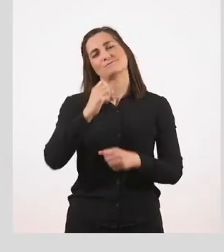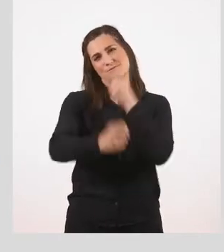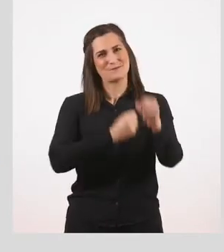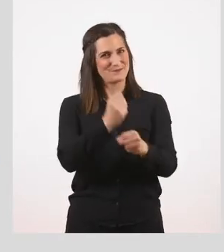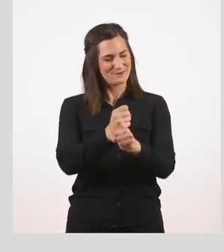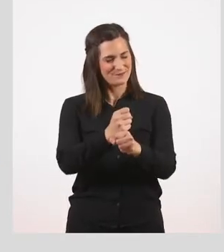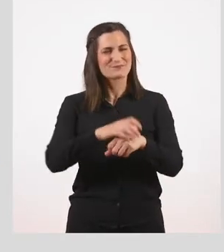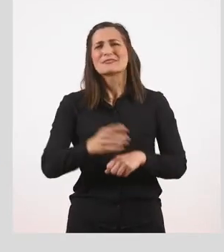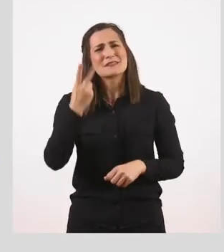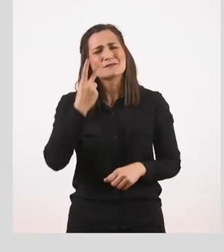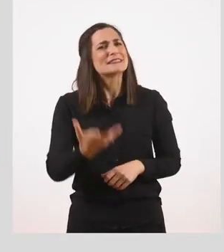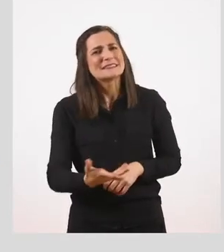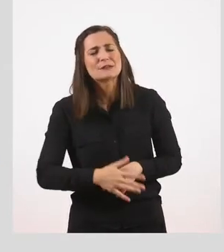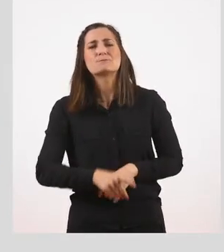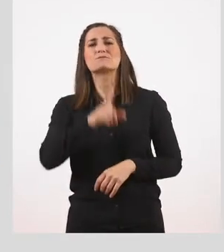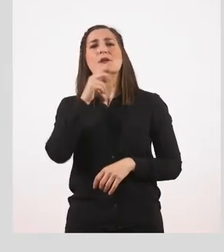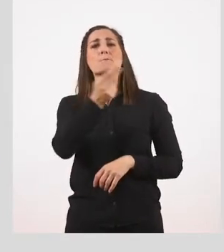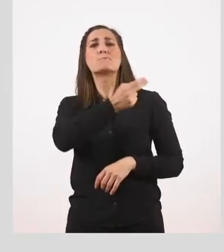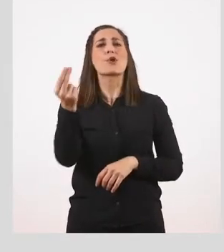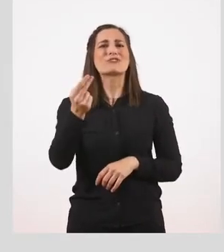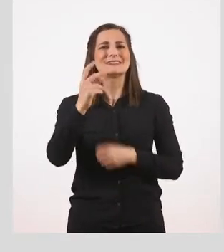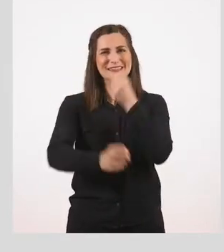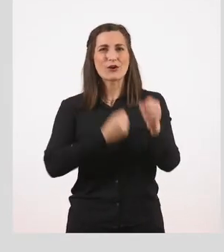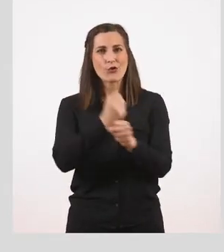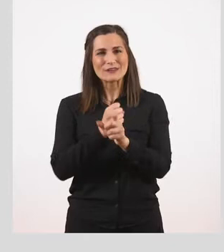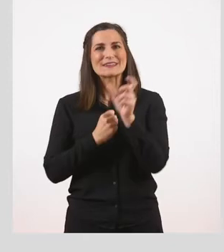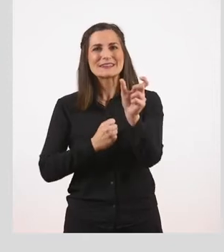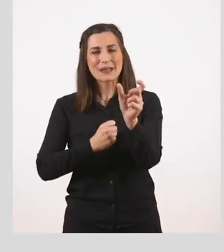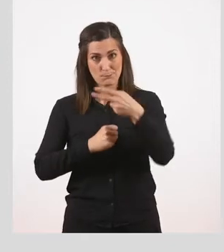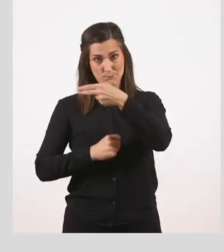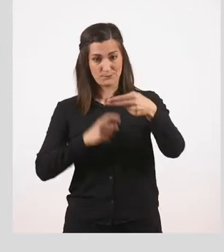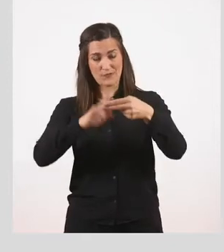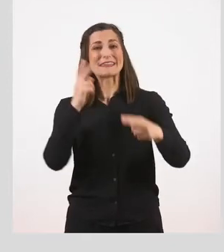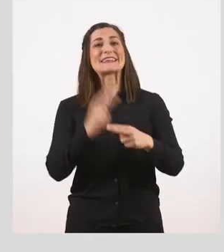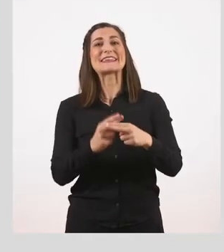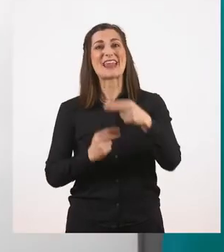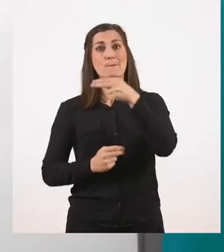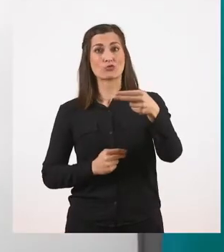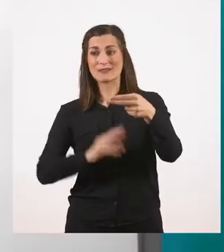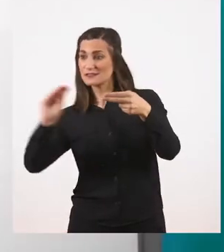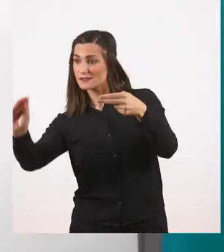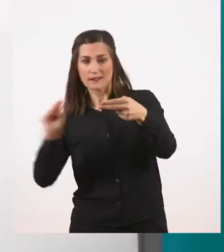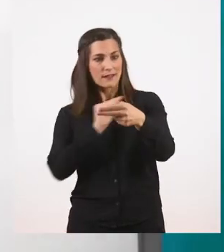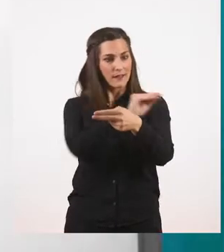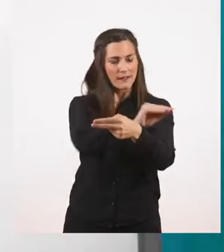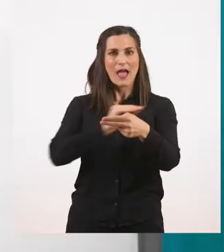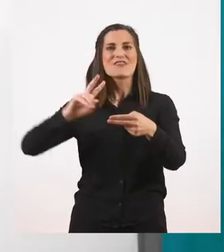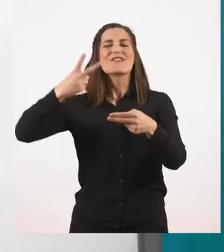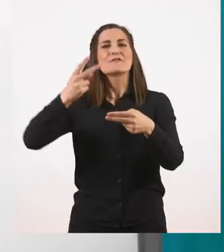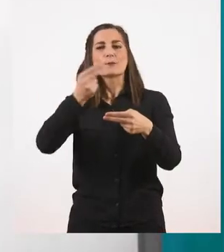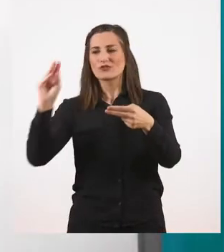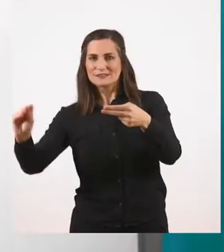παιδιά. Η χρονική πρόταση μπορεί να έπεται της κύριας, να ακολουθεί δηλαδή την κύρια, ή να προηγείται.